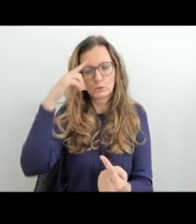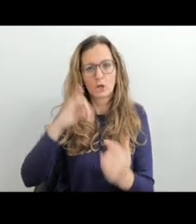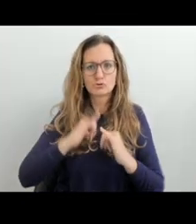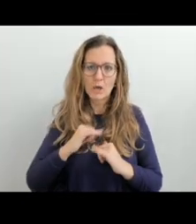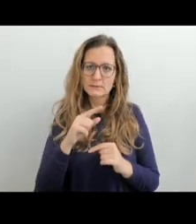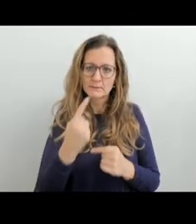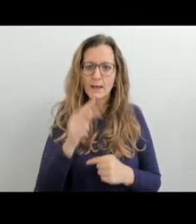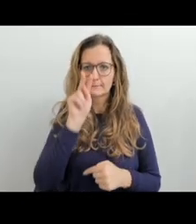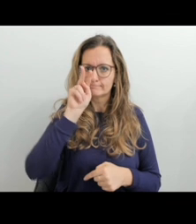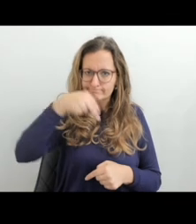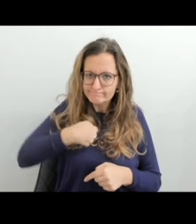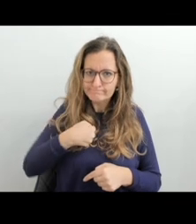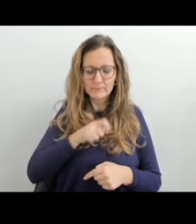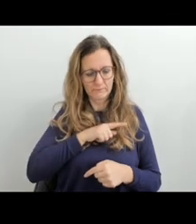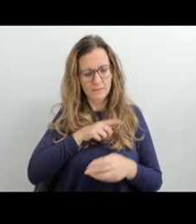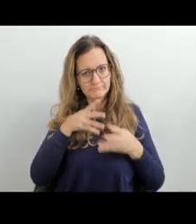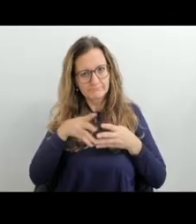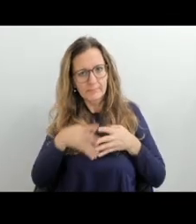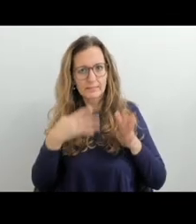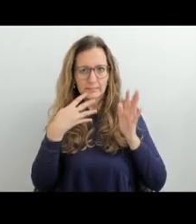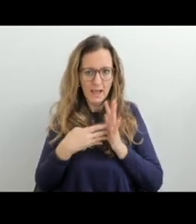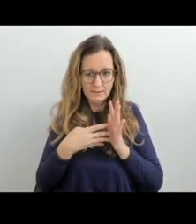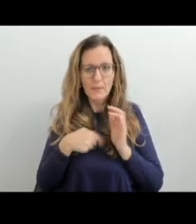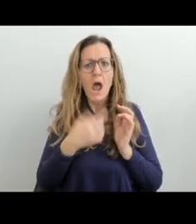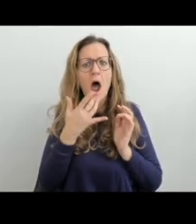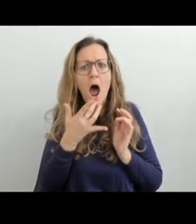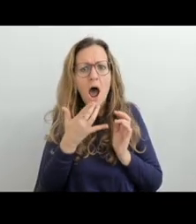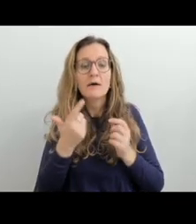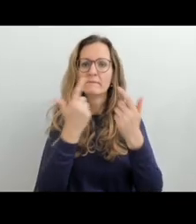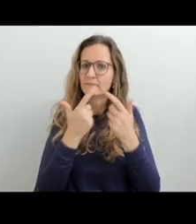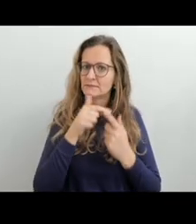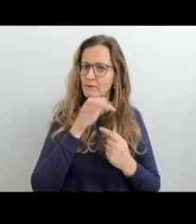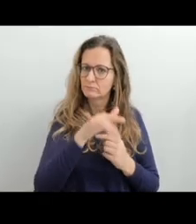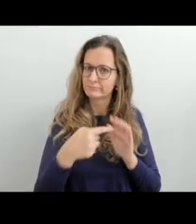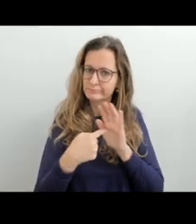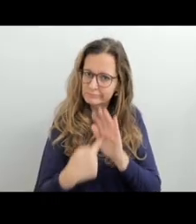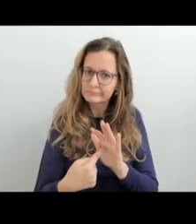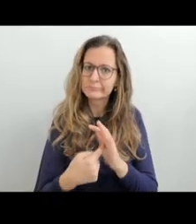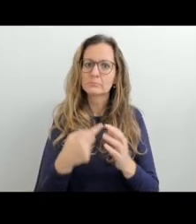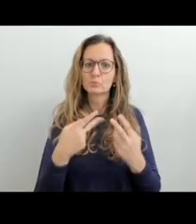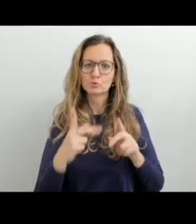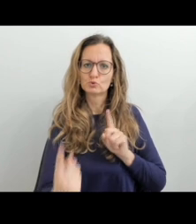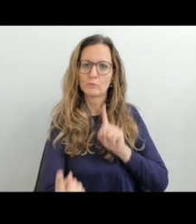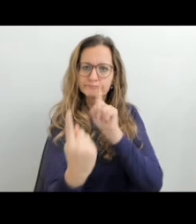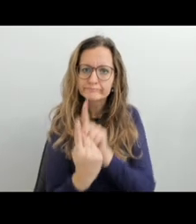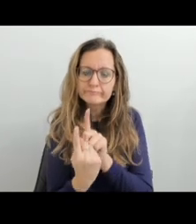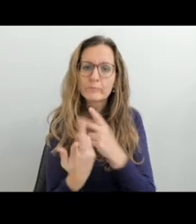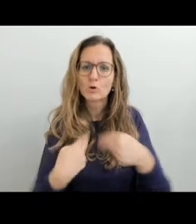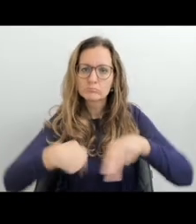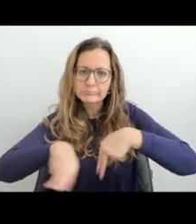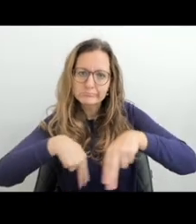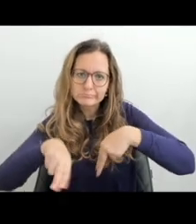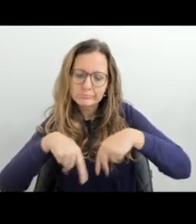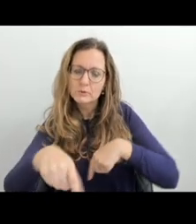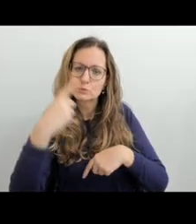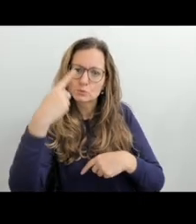zda je možné pouze, aby učitel testoval žáka, anebo je možné taky, aby žák